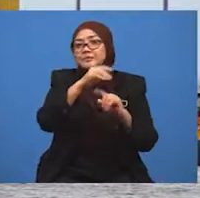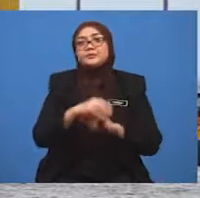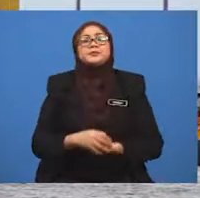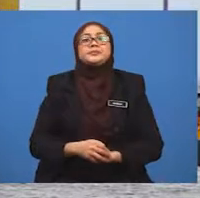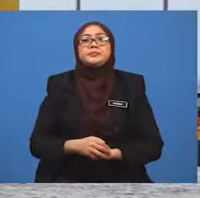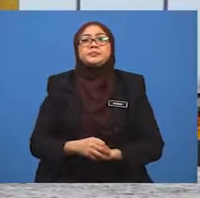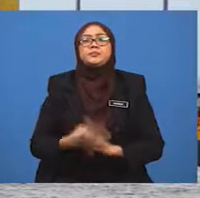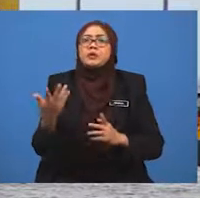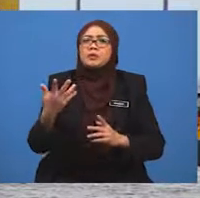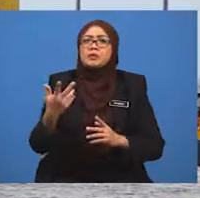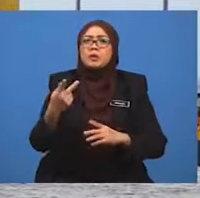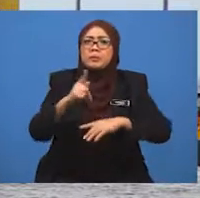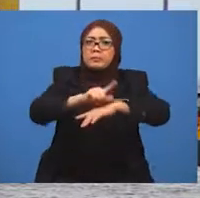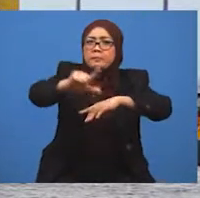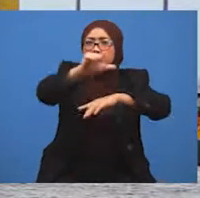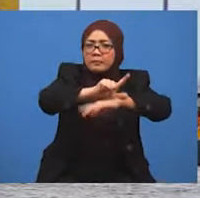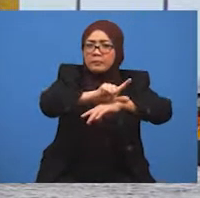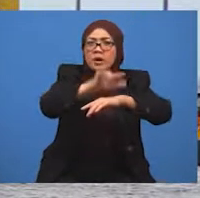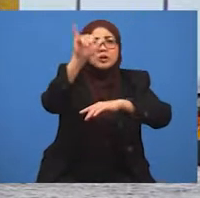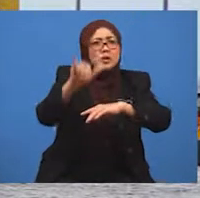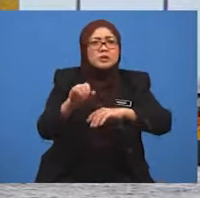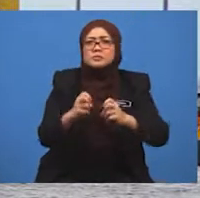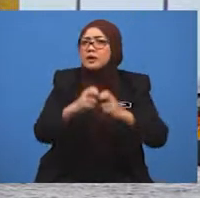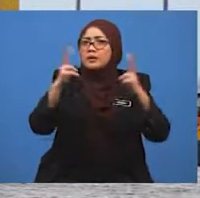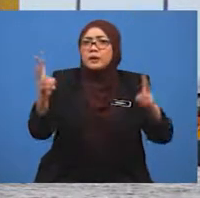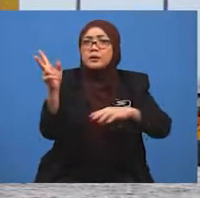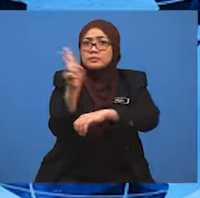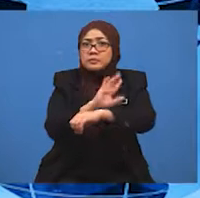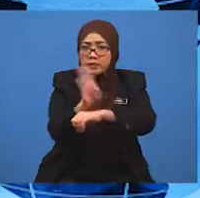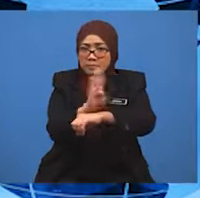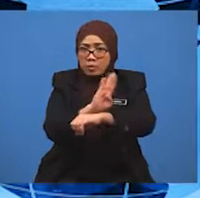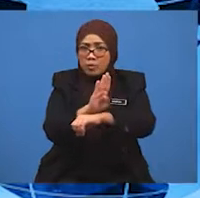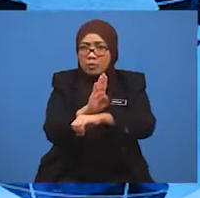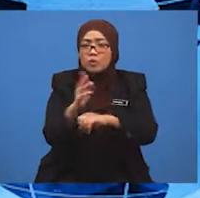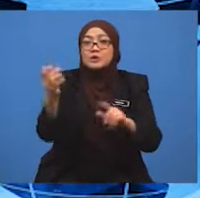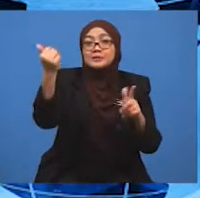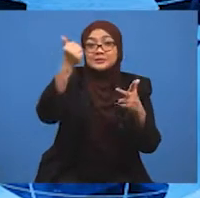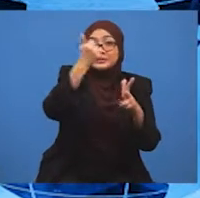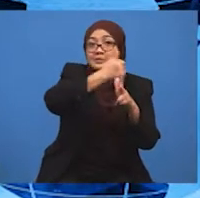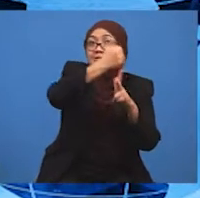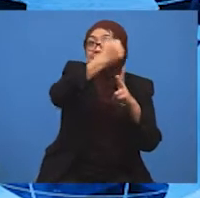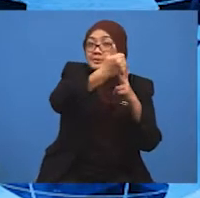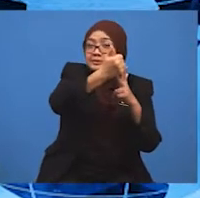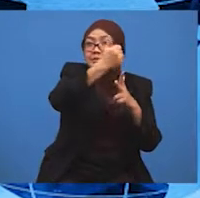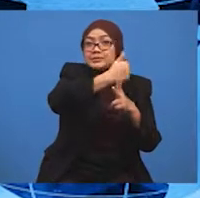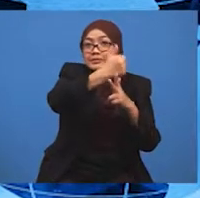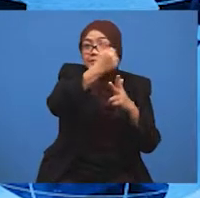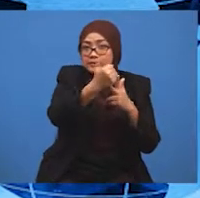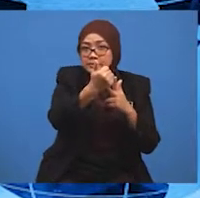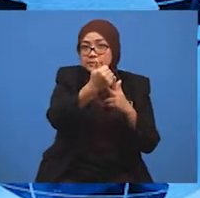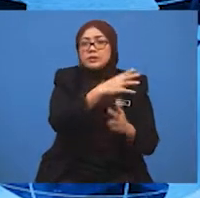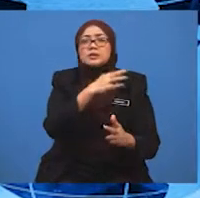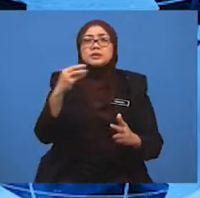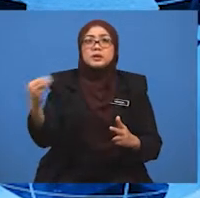pelabuhan tersebuk ketiga di Malaysia dari segi kargo dan untuk penghantaran